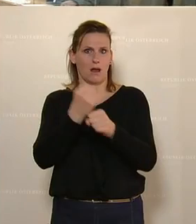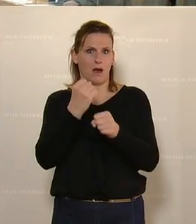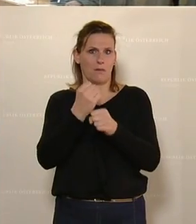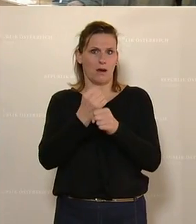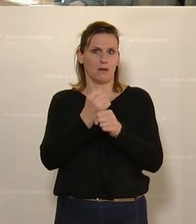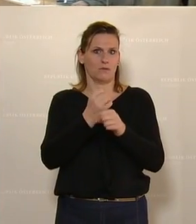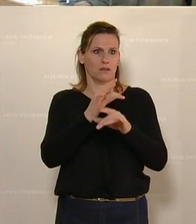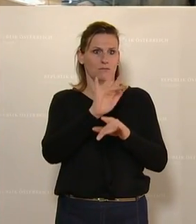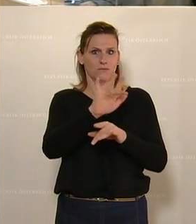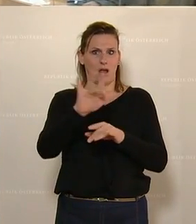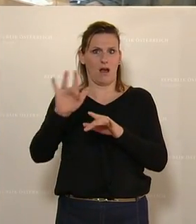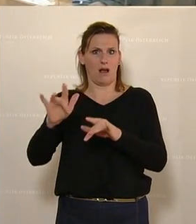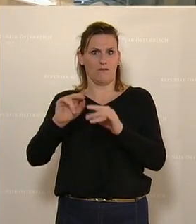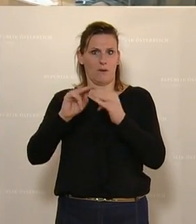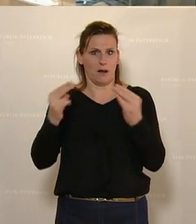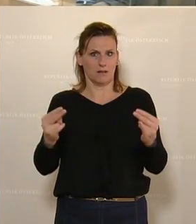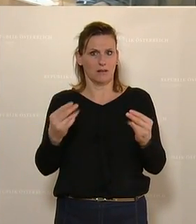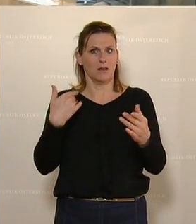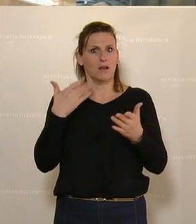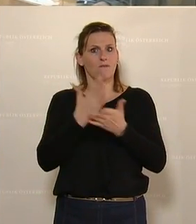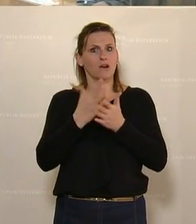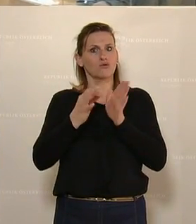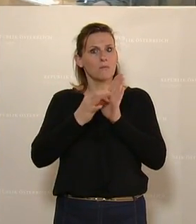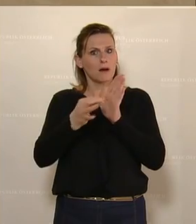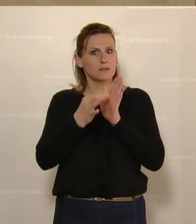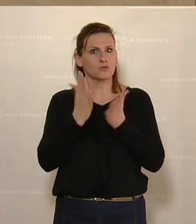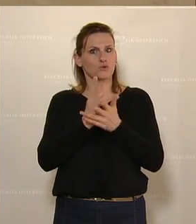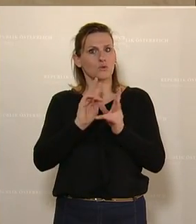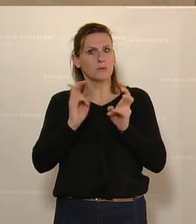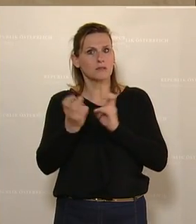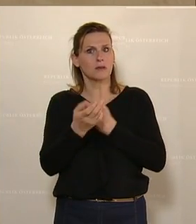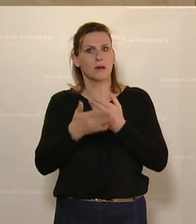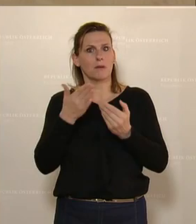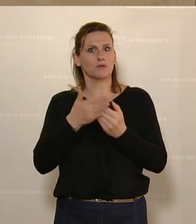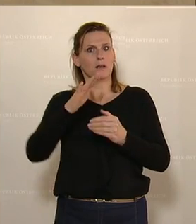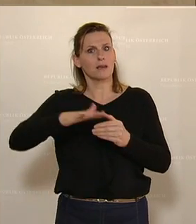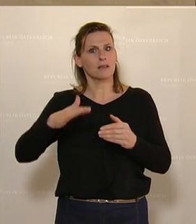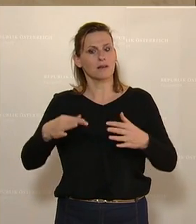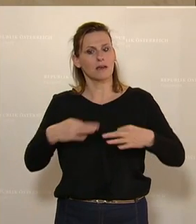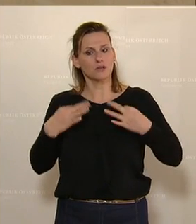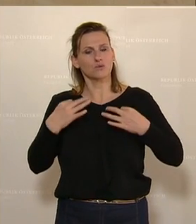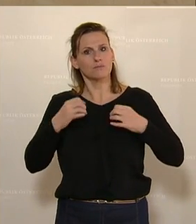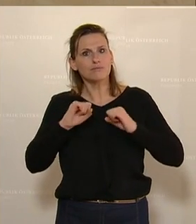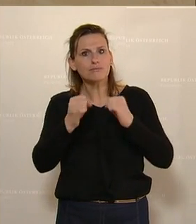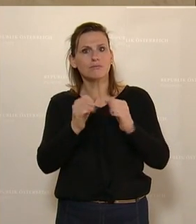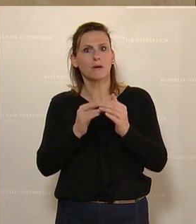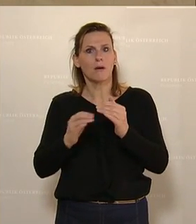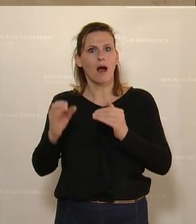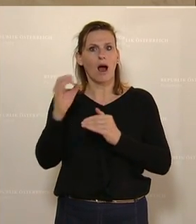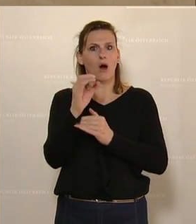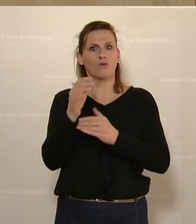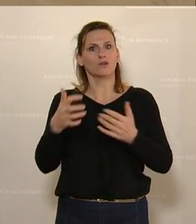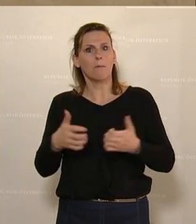entsprechenden Verbänden. Aber es wurden ja auch schon eine Reihe von Maßnahmen umgesetzt. Kinder gesund bewegen, massiv aufgestockt, bewegt im Park.